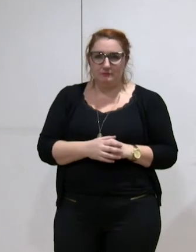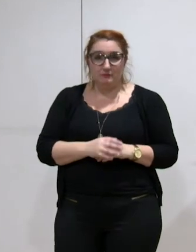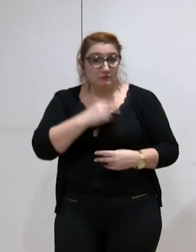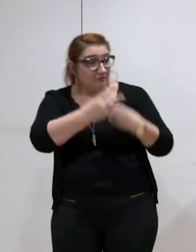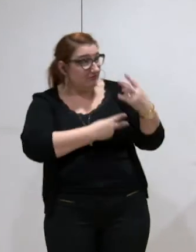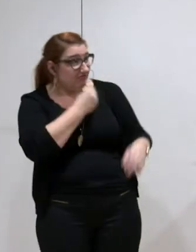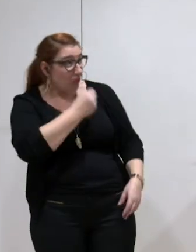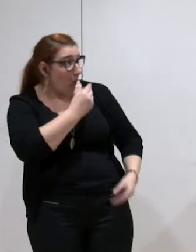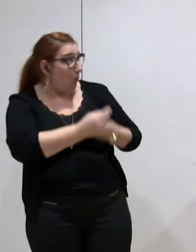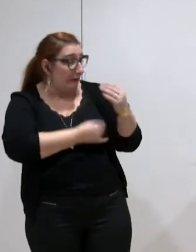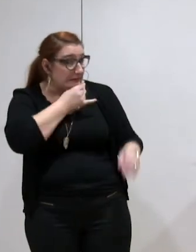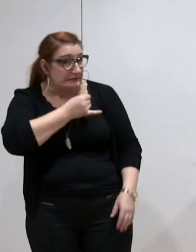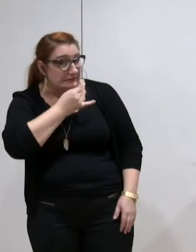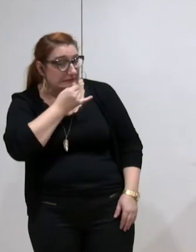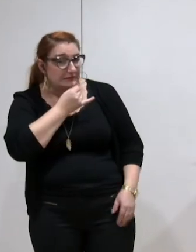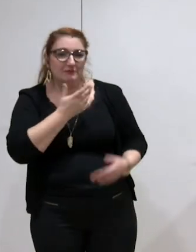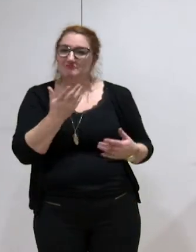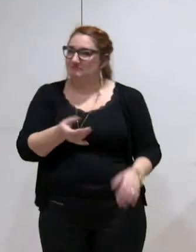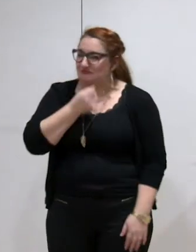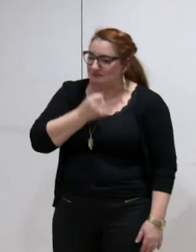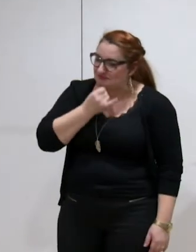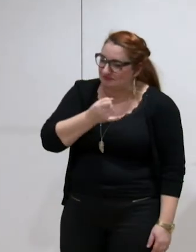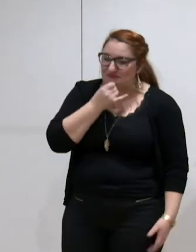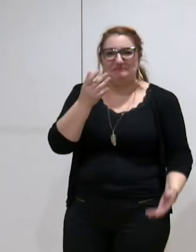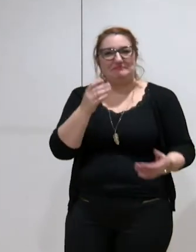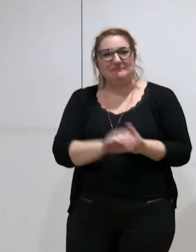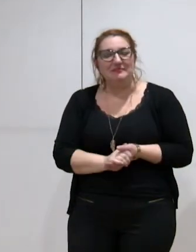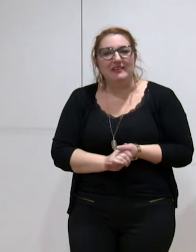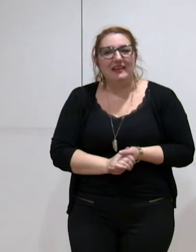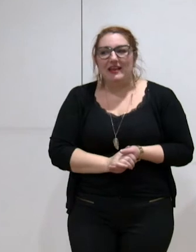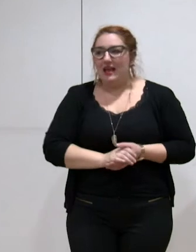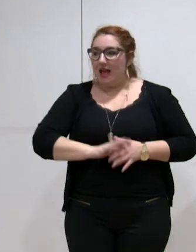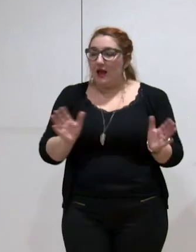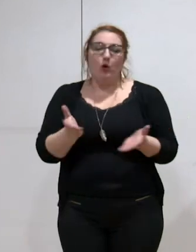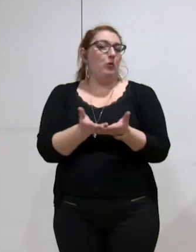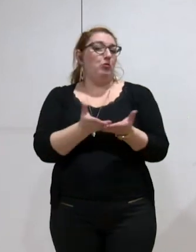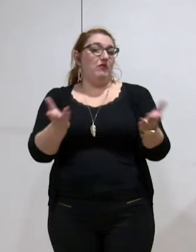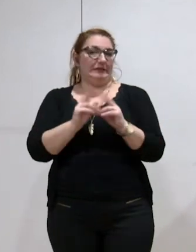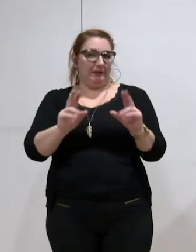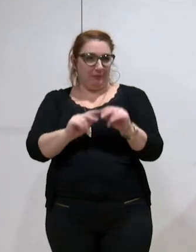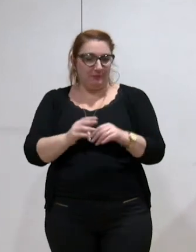ou pas ? Ça ne pas venir. Alors, pour faire simple,